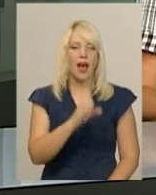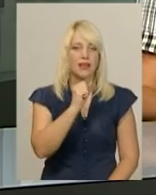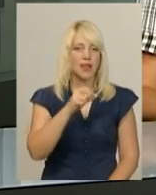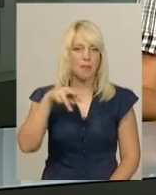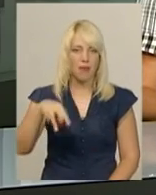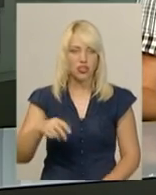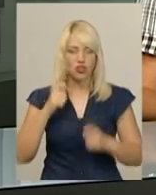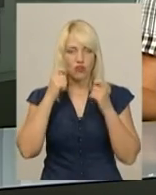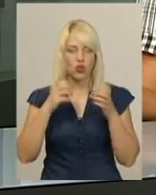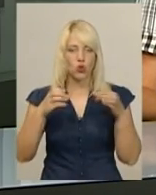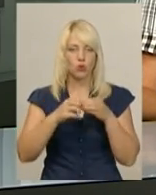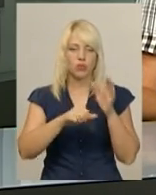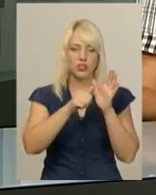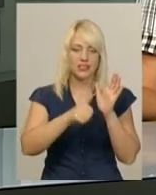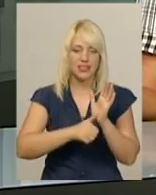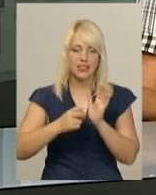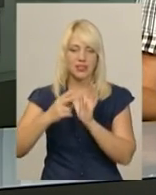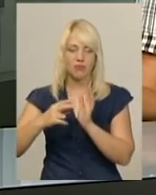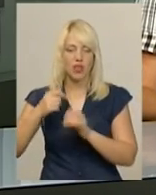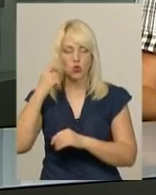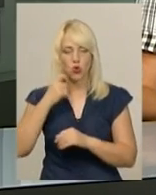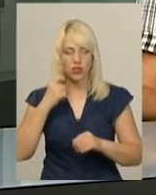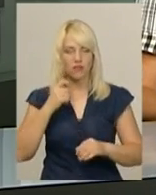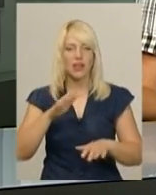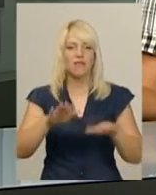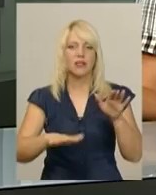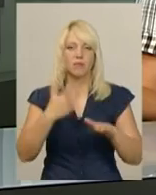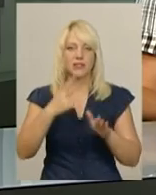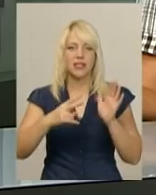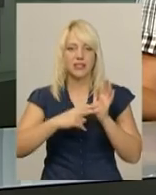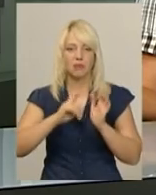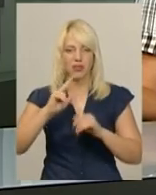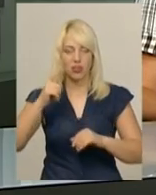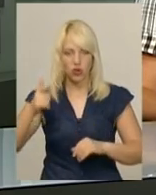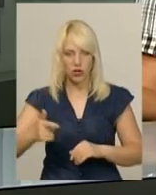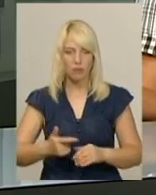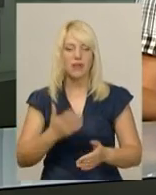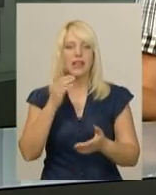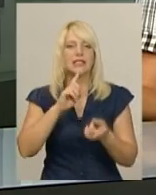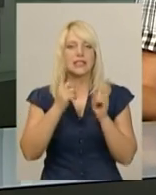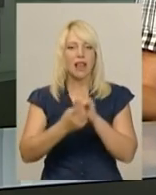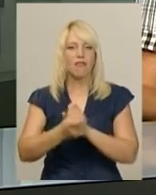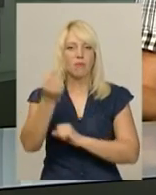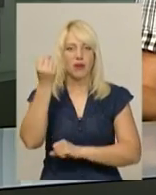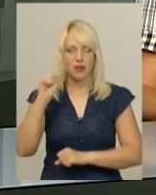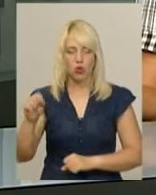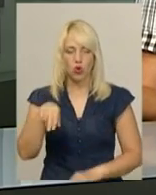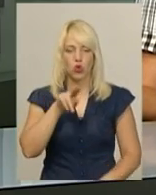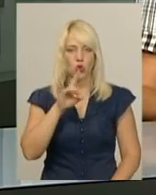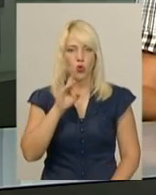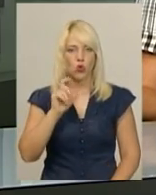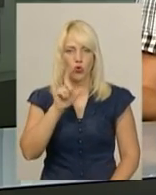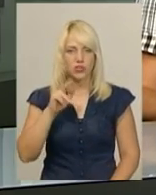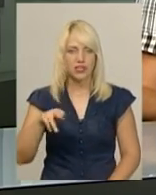групі 16-17 років у вазі до 57 кілограмів в дисципліні Іріку Мідзю став переможцем. Дмитро Дрозд в віковій